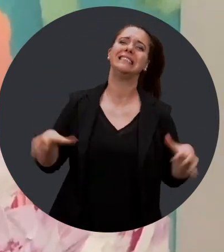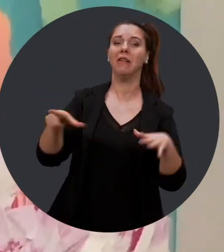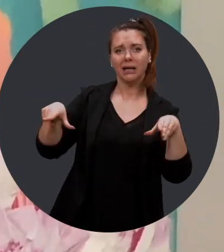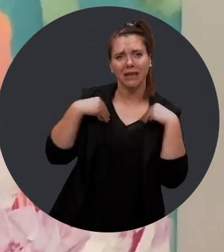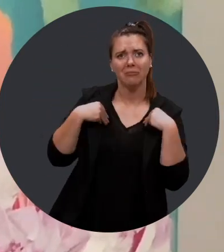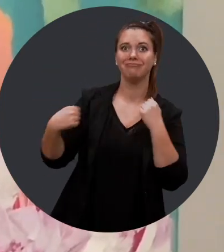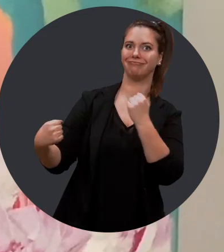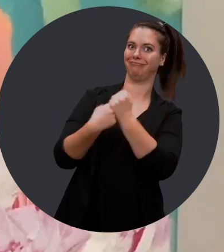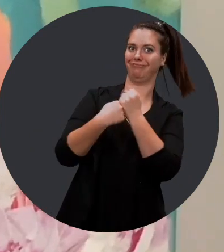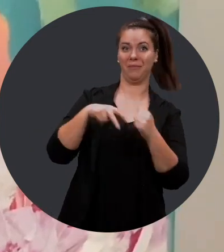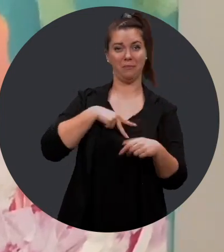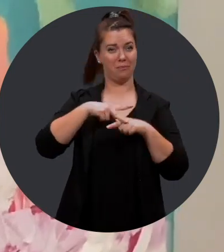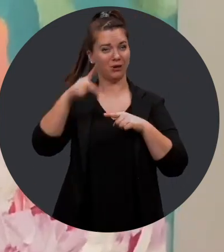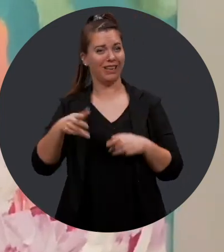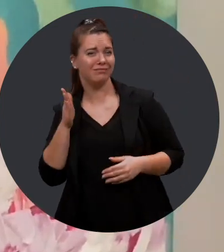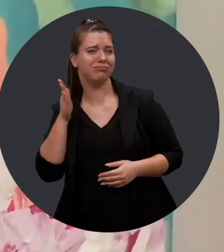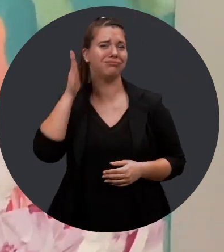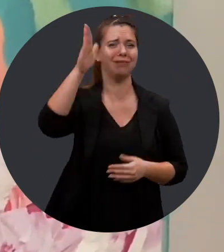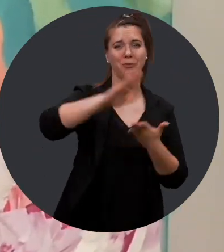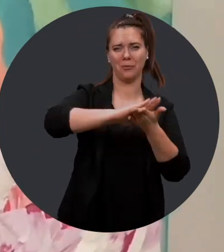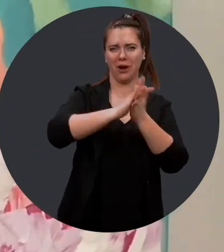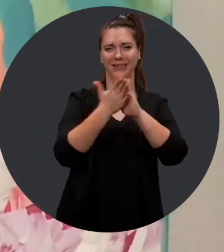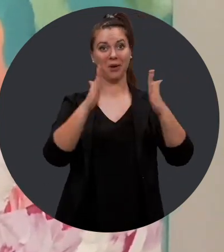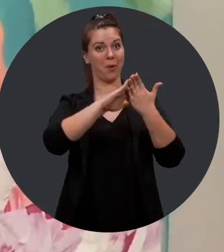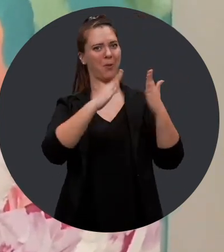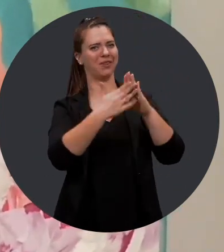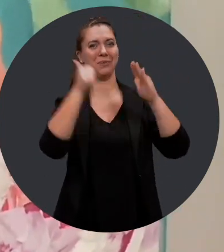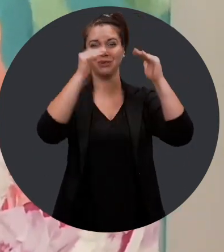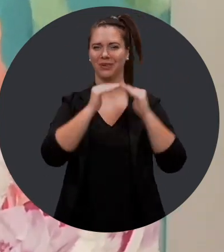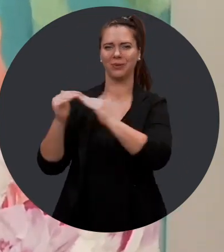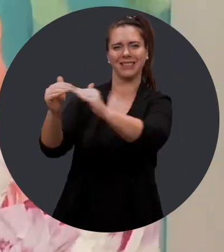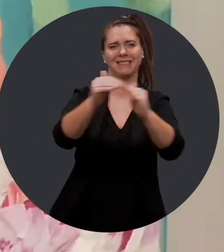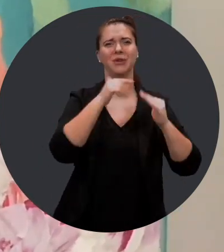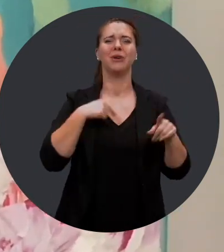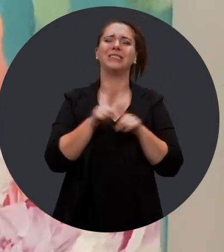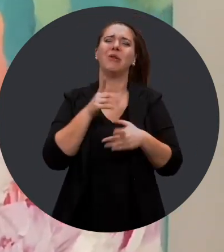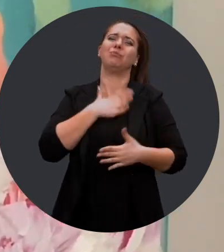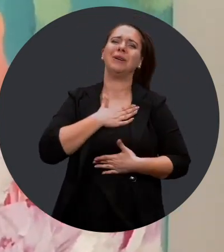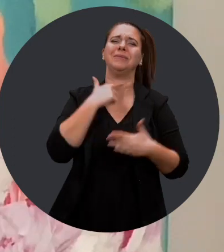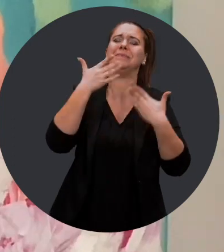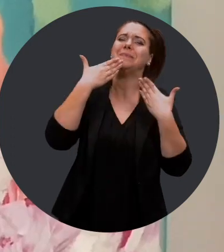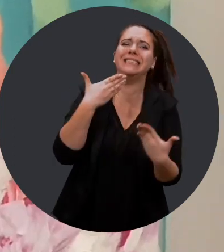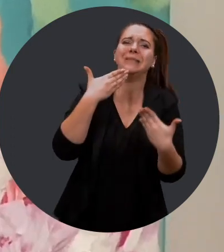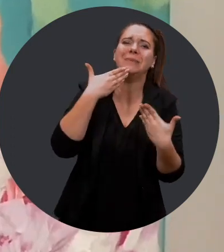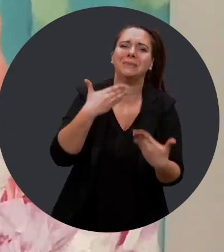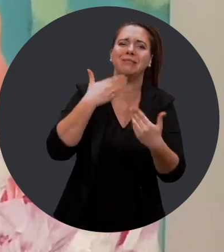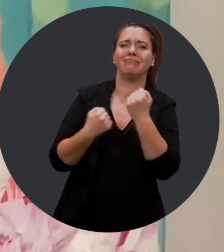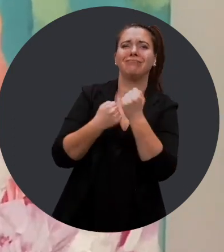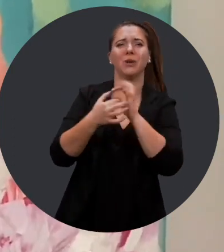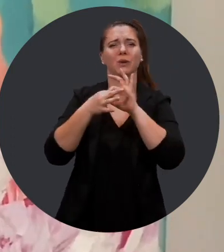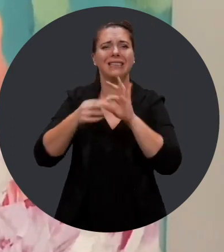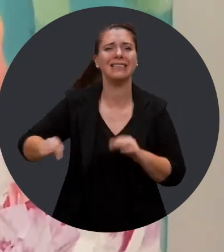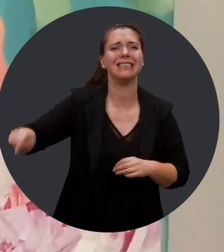nous donne la validation pour nos projets futurs afin qu'on devienne une communauté plus inclusive. J'aimerais aussi dire un très gros merci à